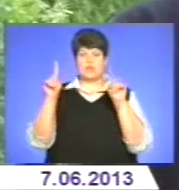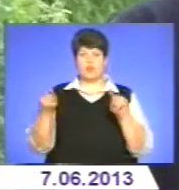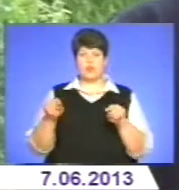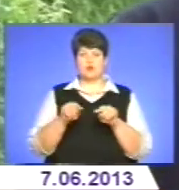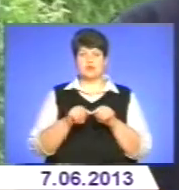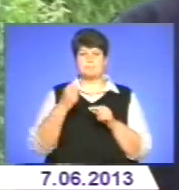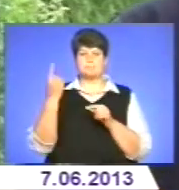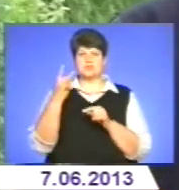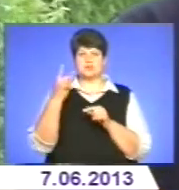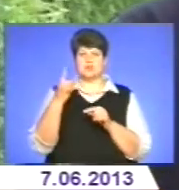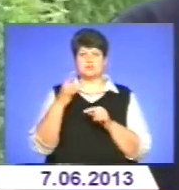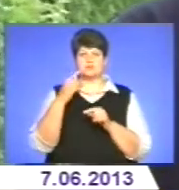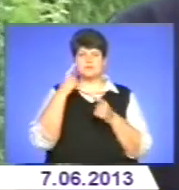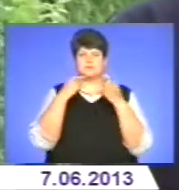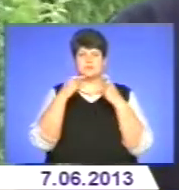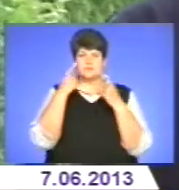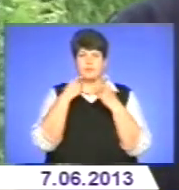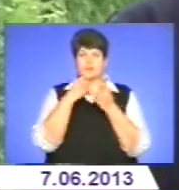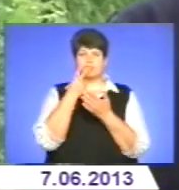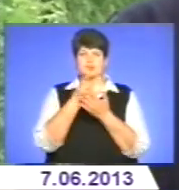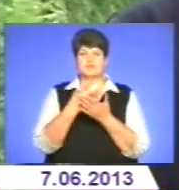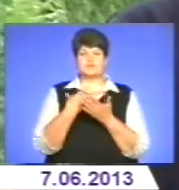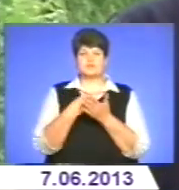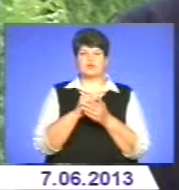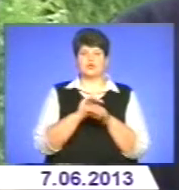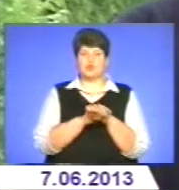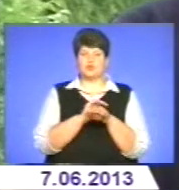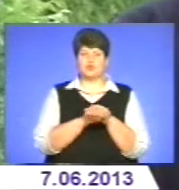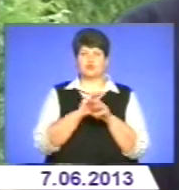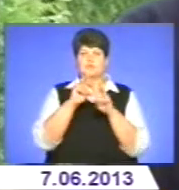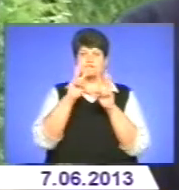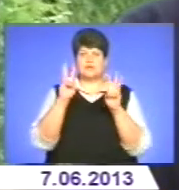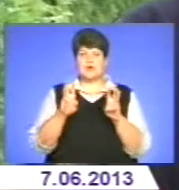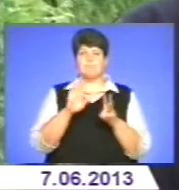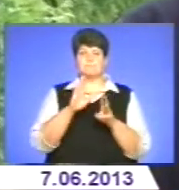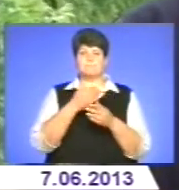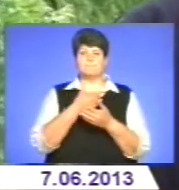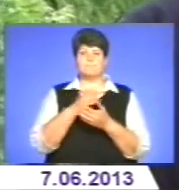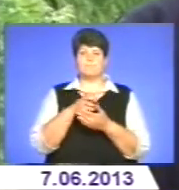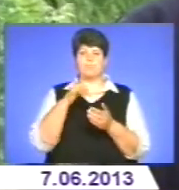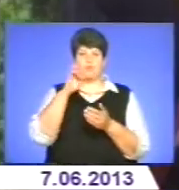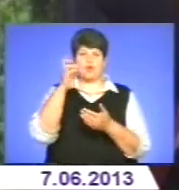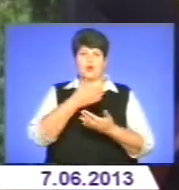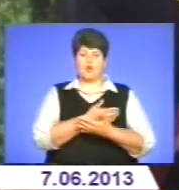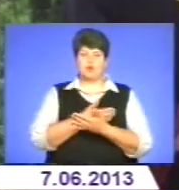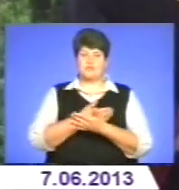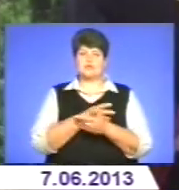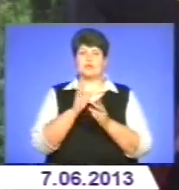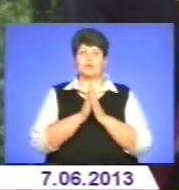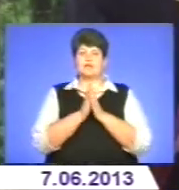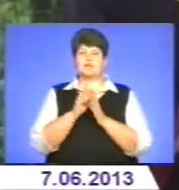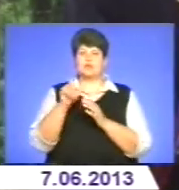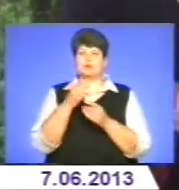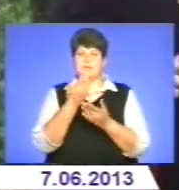замироточила. Виявила свою милість Пресвята Богородица до тих людей, які приходили і молилися перед цією іконою. Перед тим, як